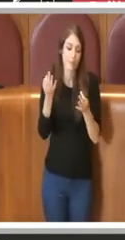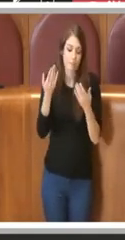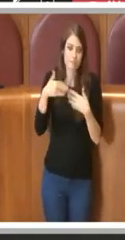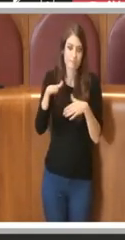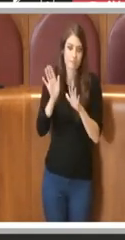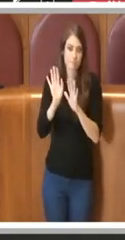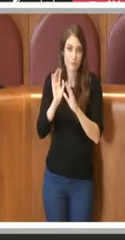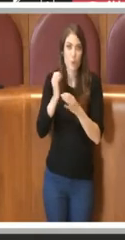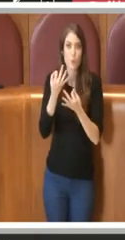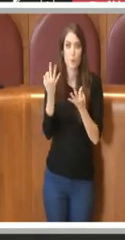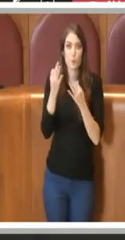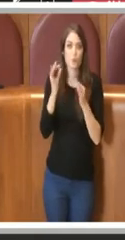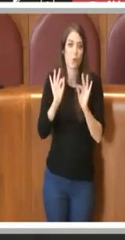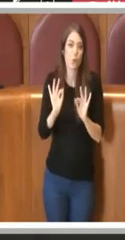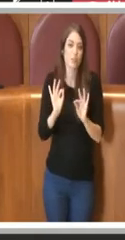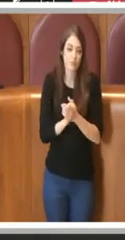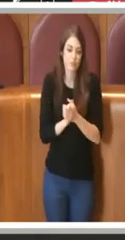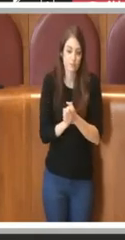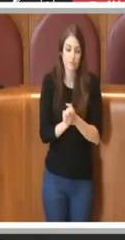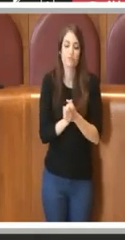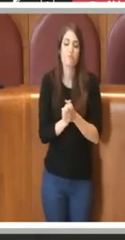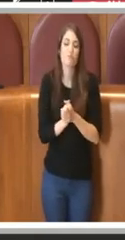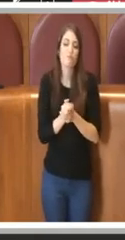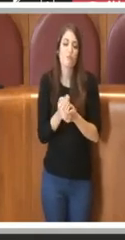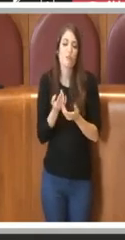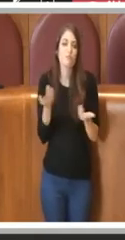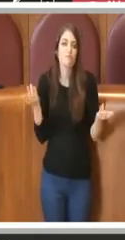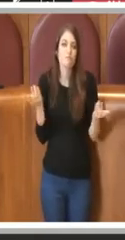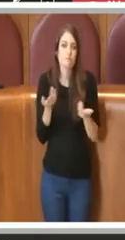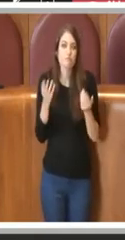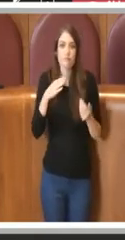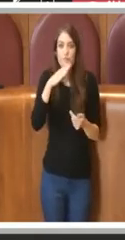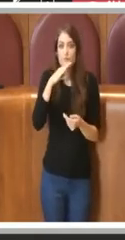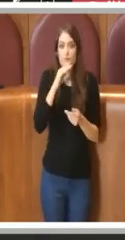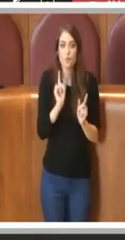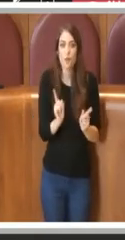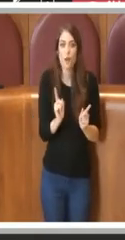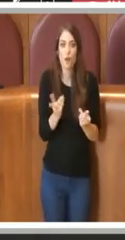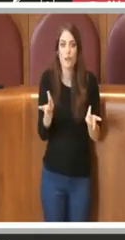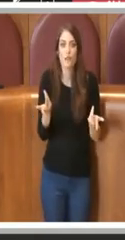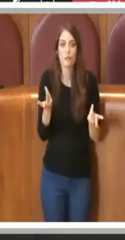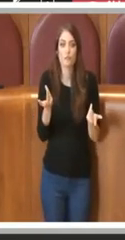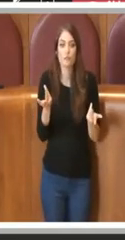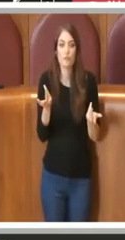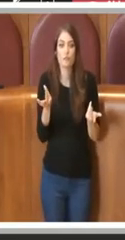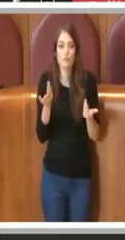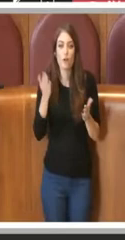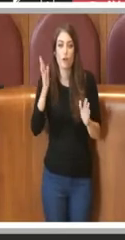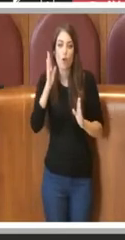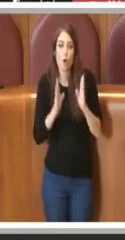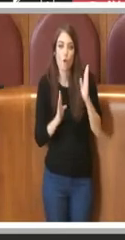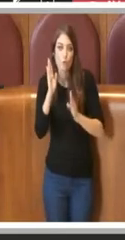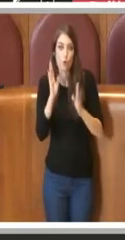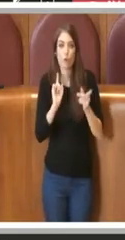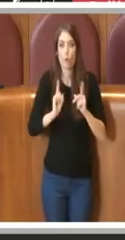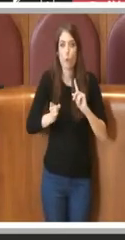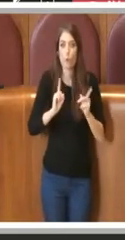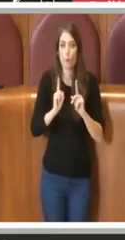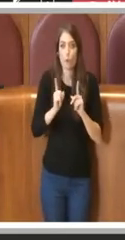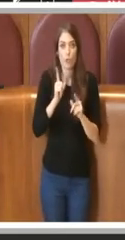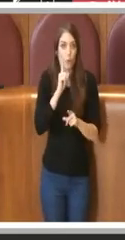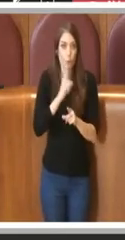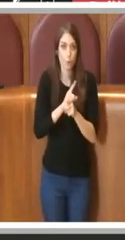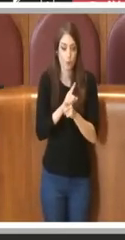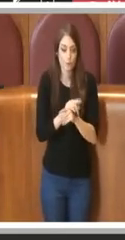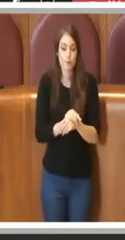giusto anche che sia così, basta che rimane chiaramente un bel confronto politico. Allora, gli uffici